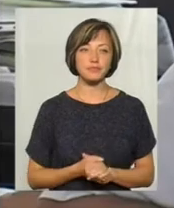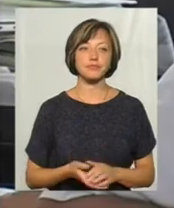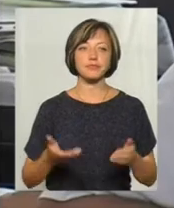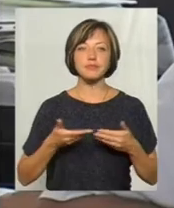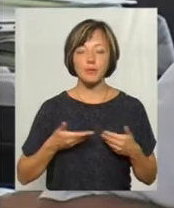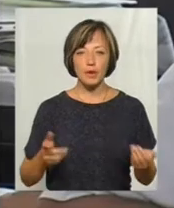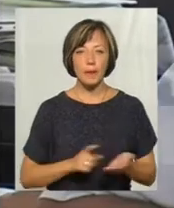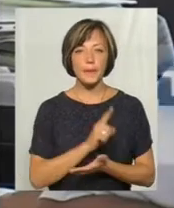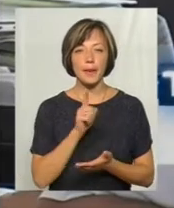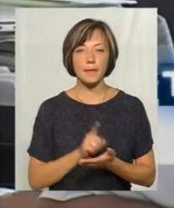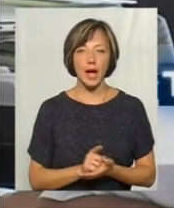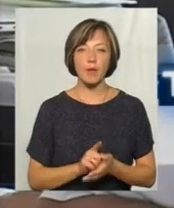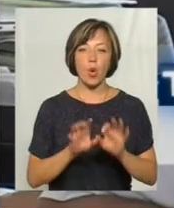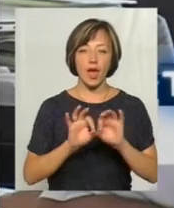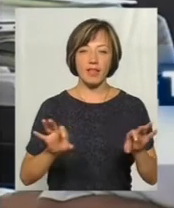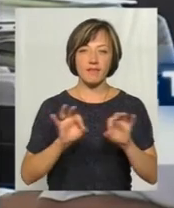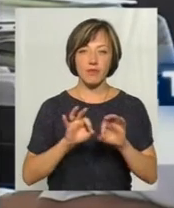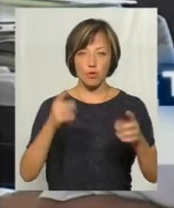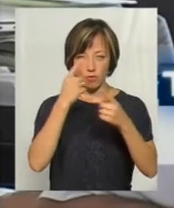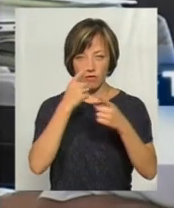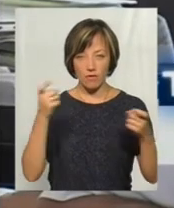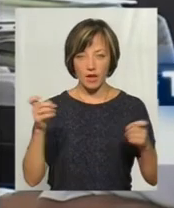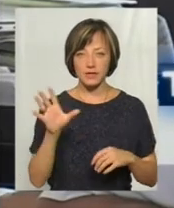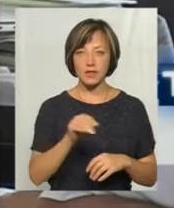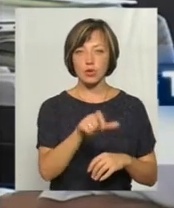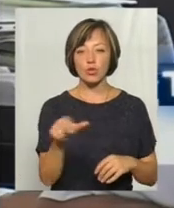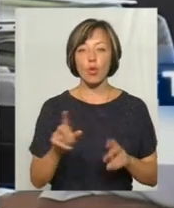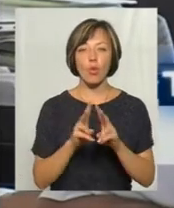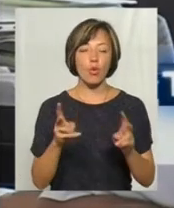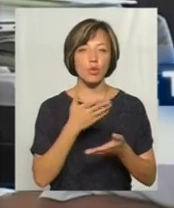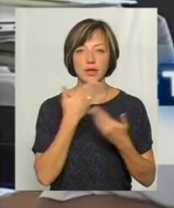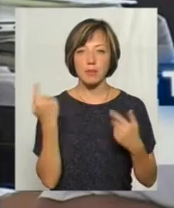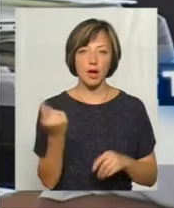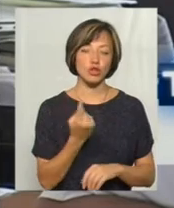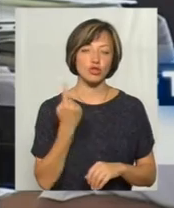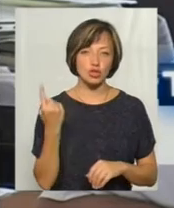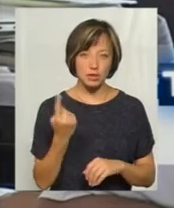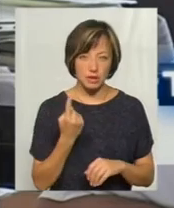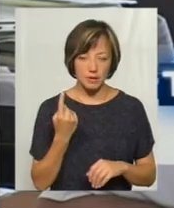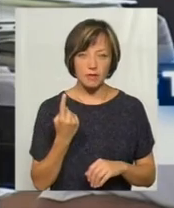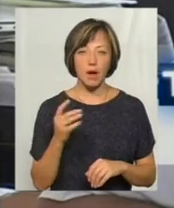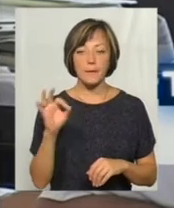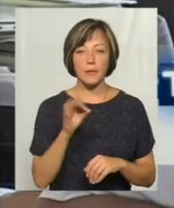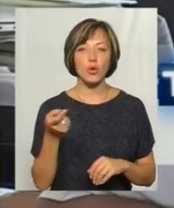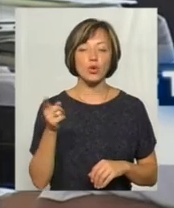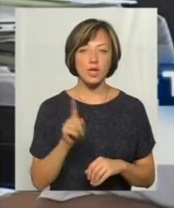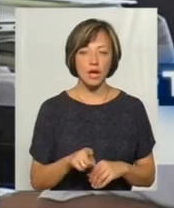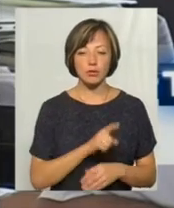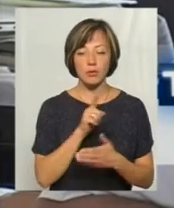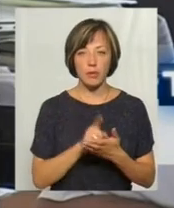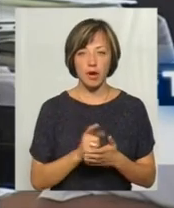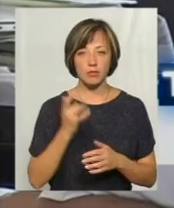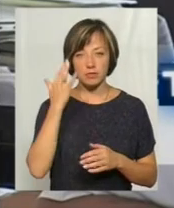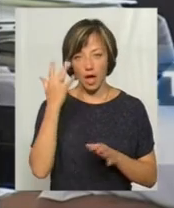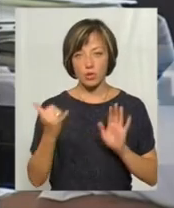інформувати усіх споживачів, у відсутні прилади обліку комерційні, про те, що ми маємо намість